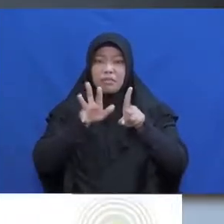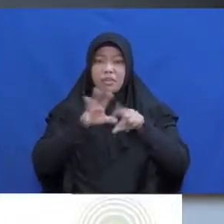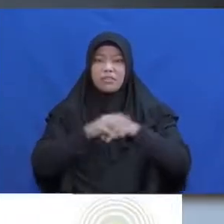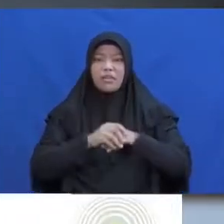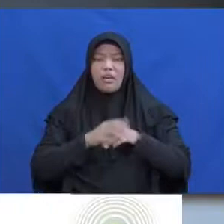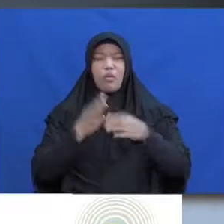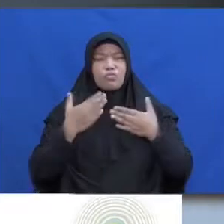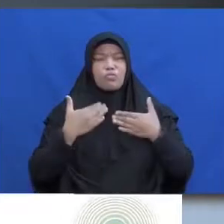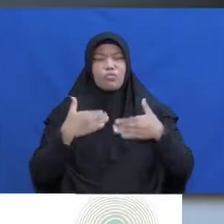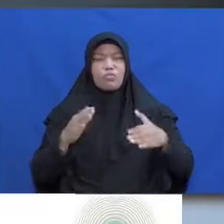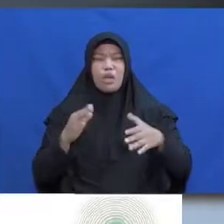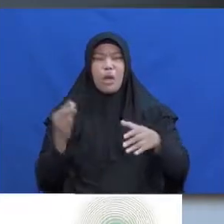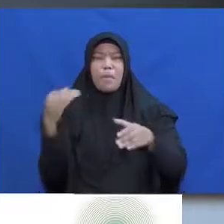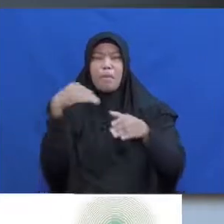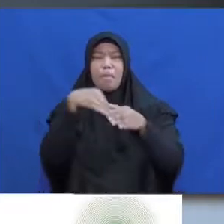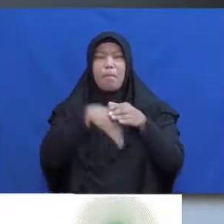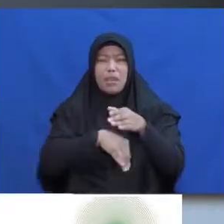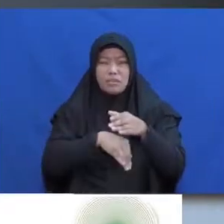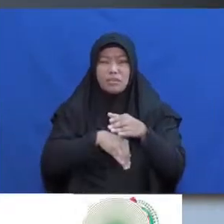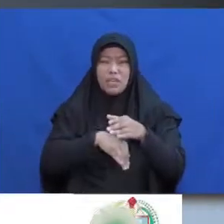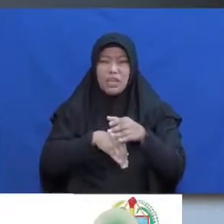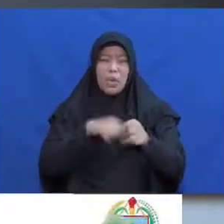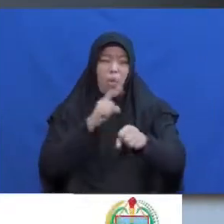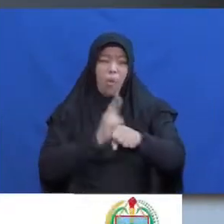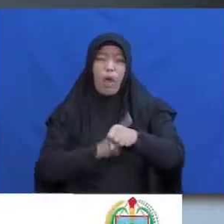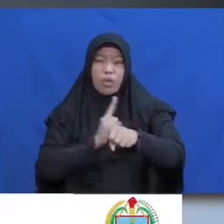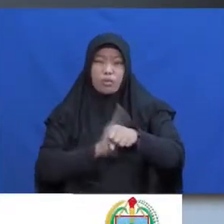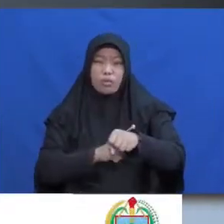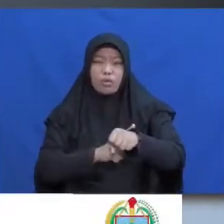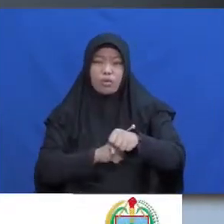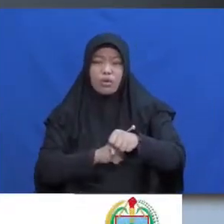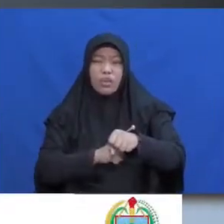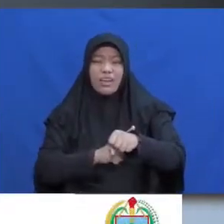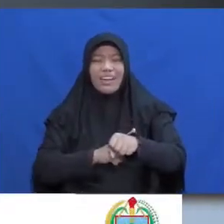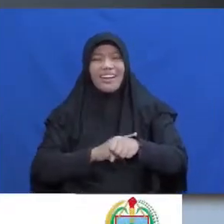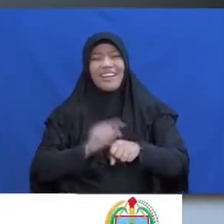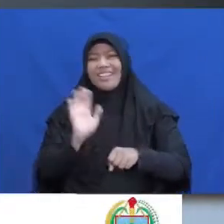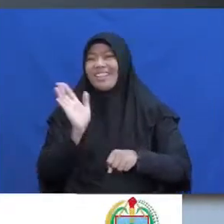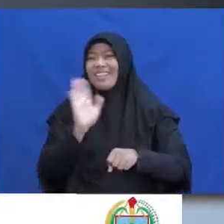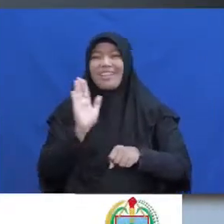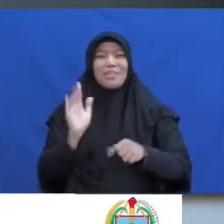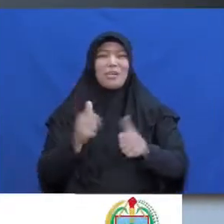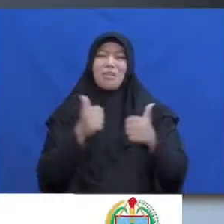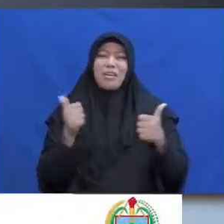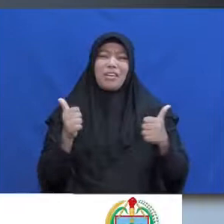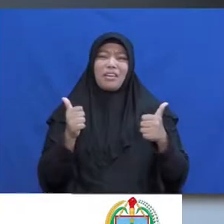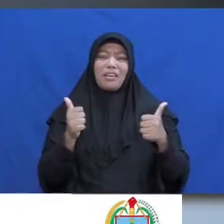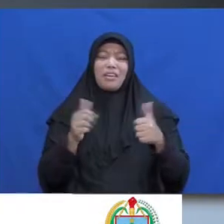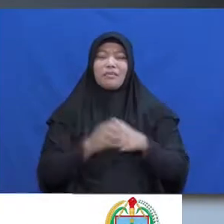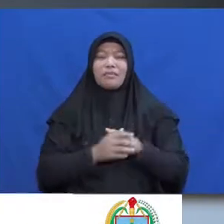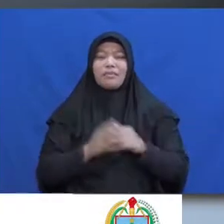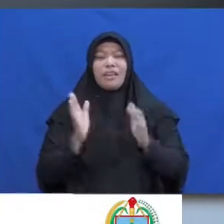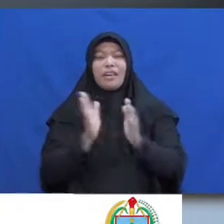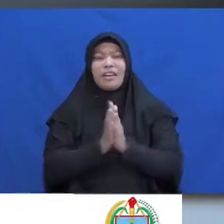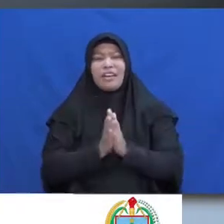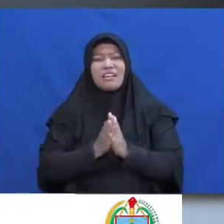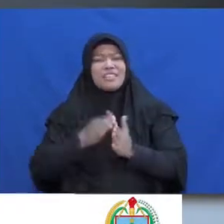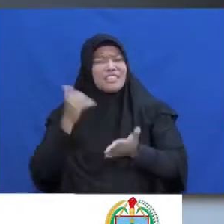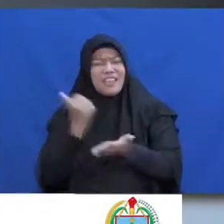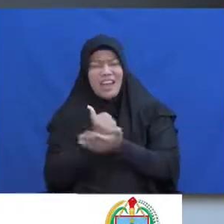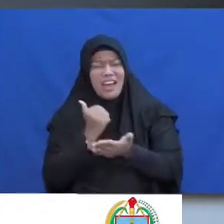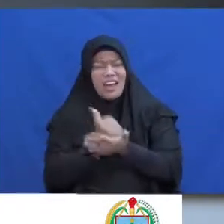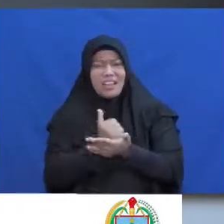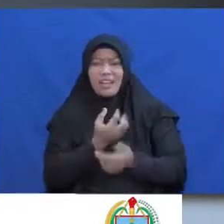Telah memasuki fase Yang tidak baik Dan